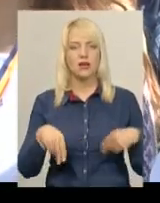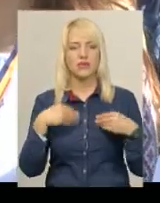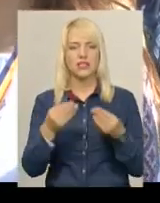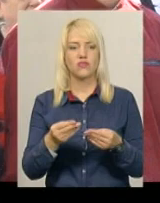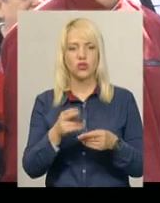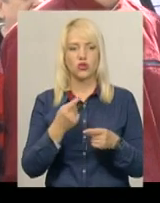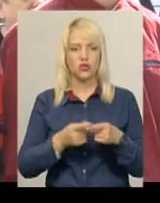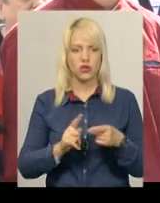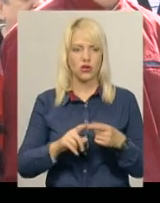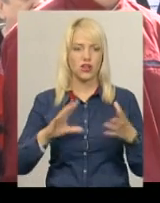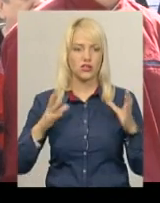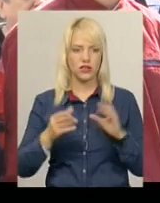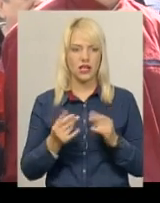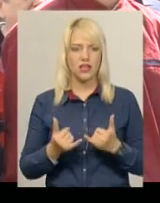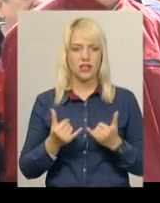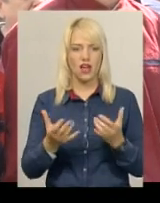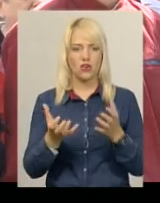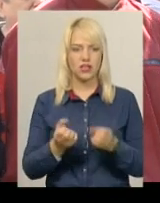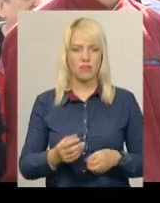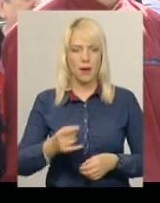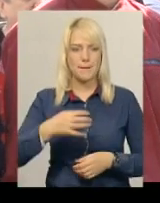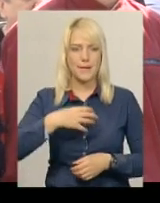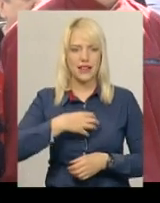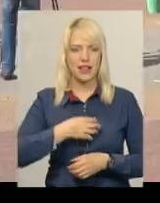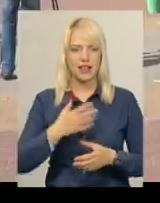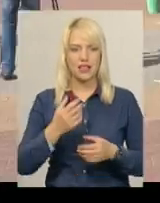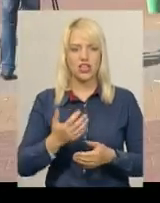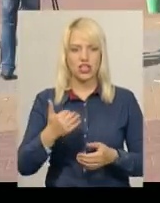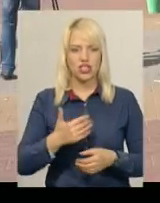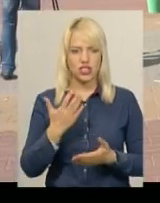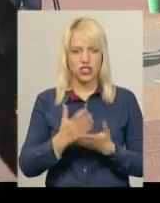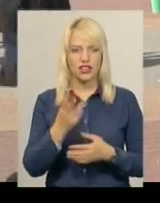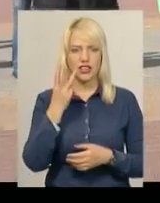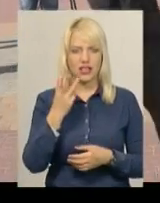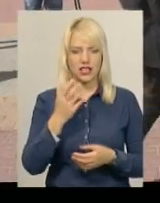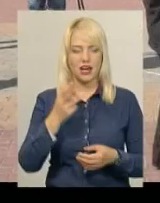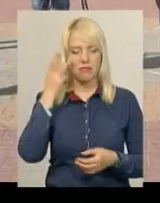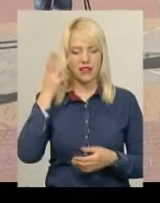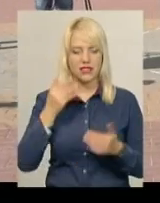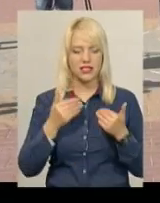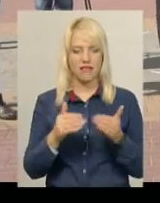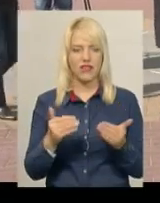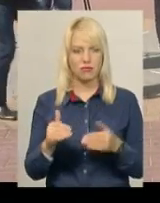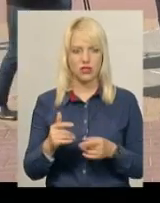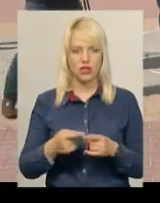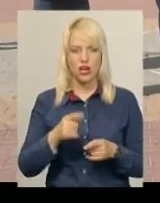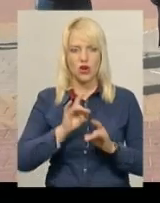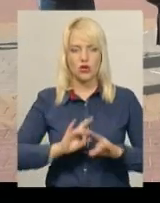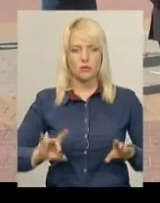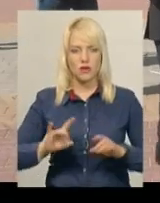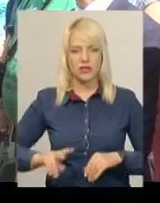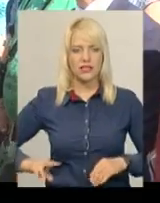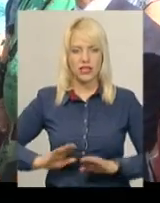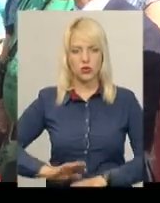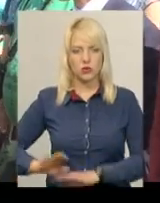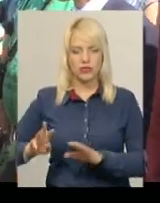цього результату. На отримання медалей за успіху у навчанні претендують ще три хмельницьких випускники, розповідає заступник директора департаменту освіти